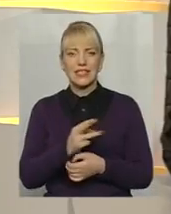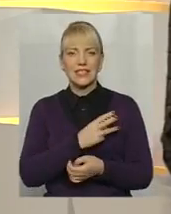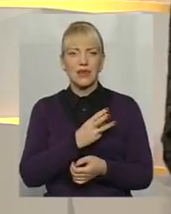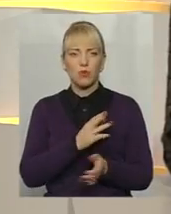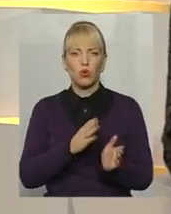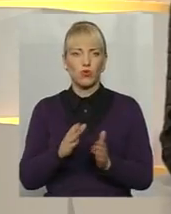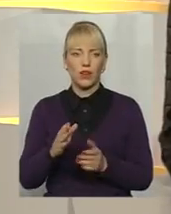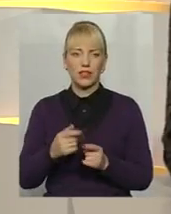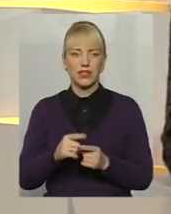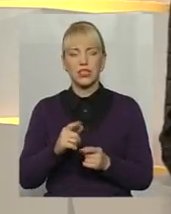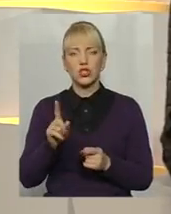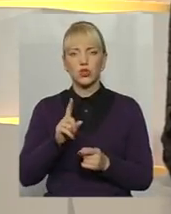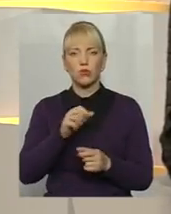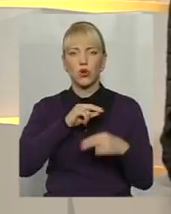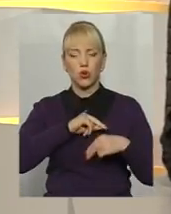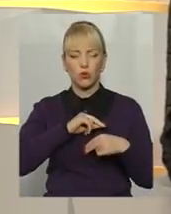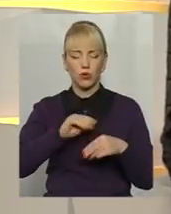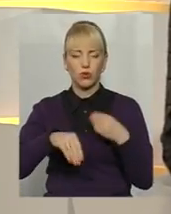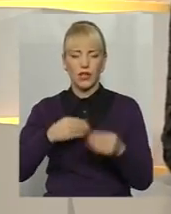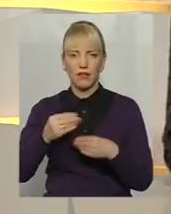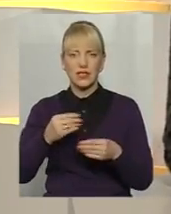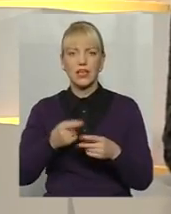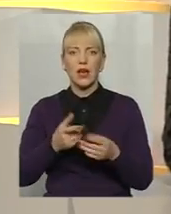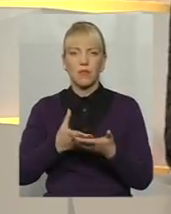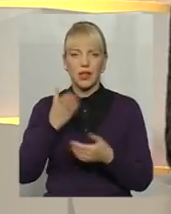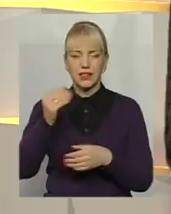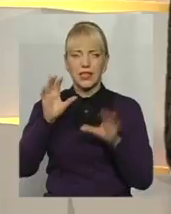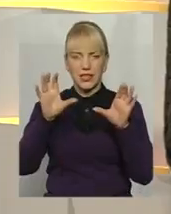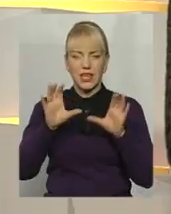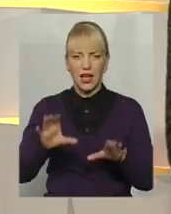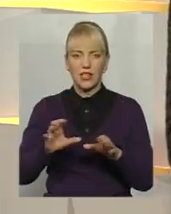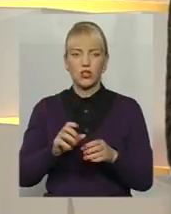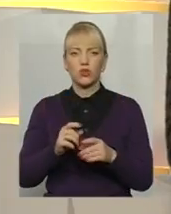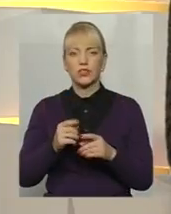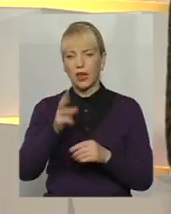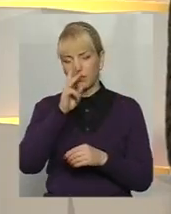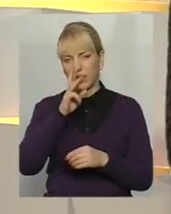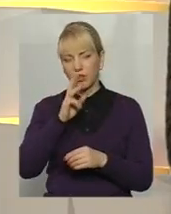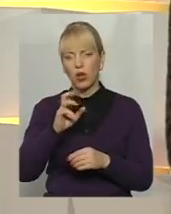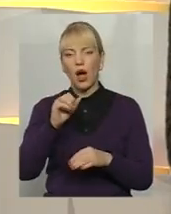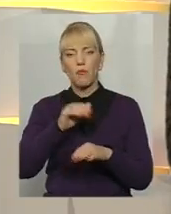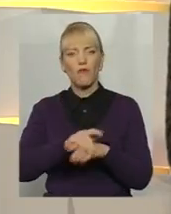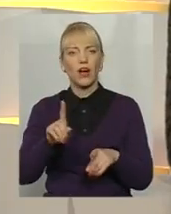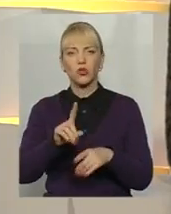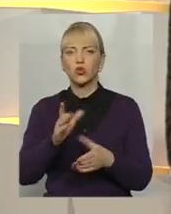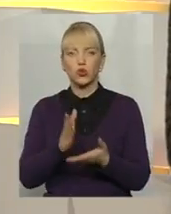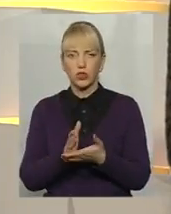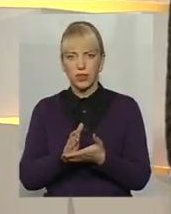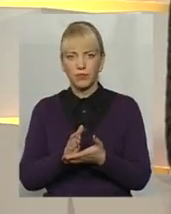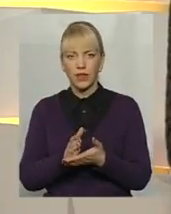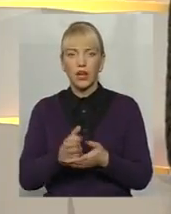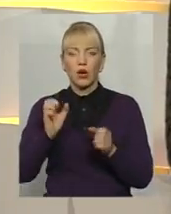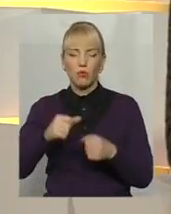роботодавців сплачувати зарплату легально. По факту, що маємо? Ну, вже можна, в принципі, коротко